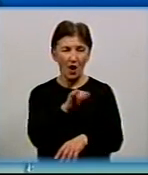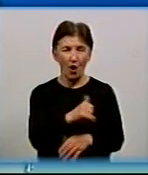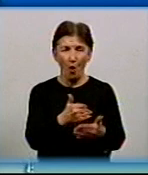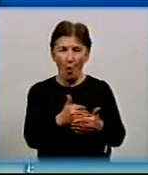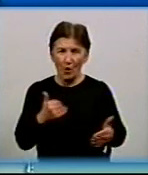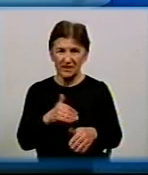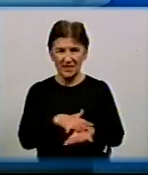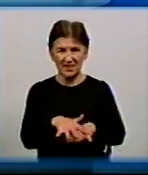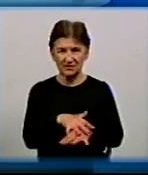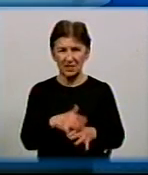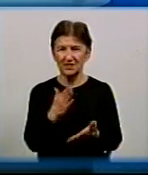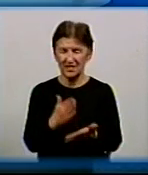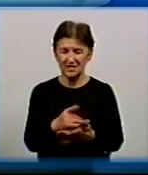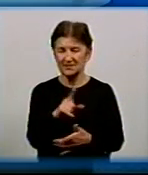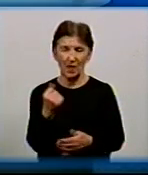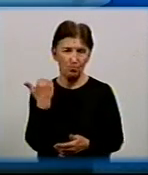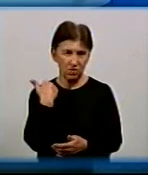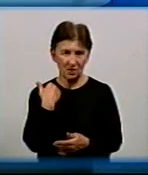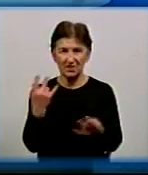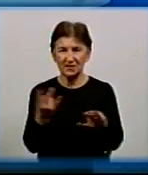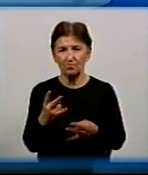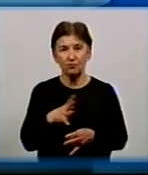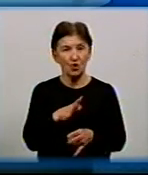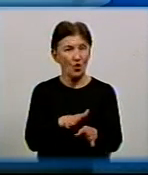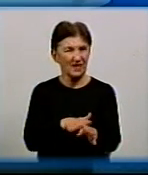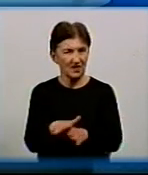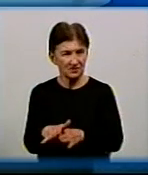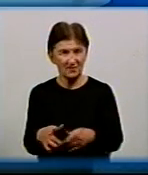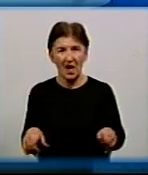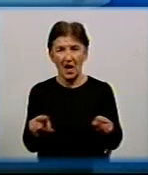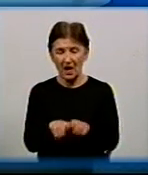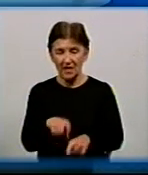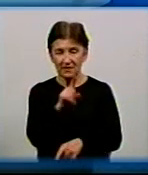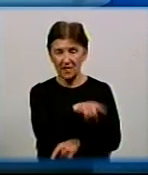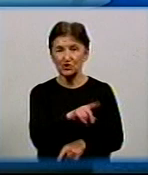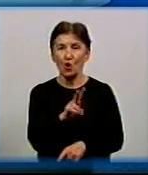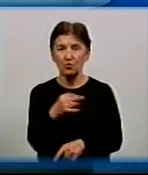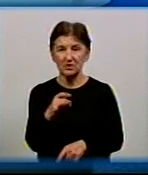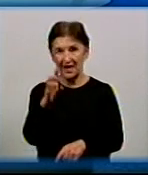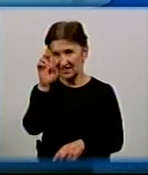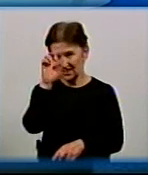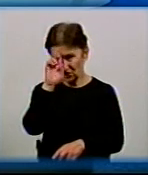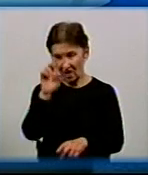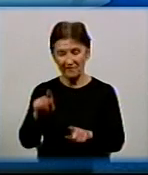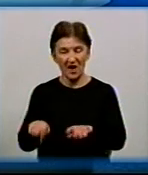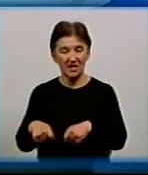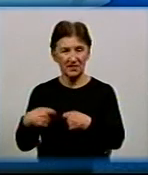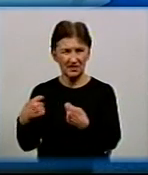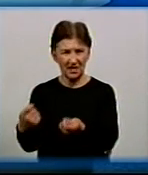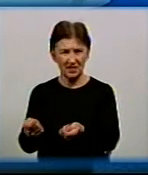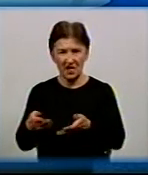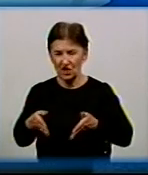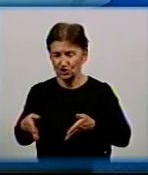є заборгованість, і її потрібно було реалізувати. В тому числі і на комунальному підприємстві. Але держава дала дороговказ і